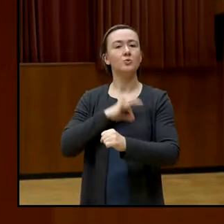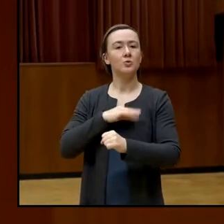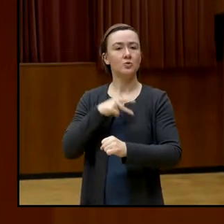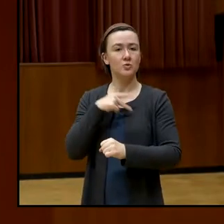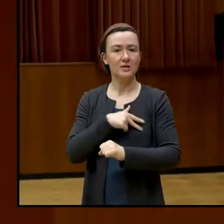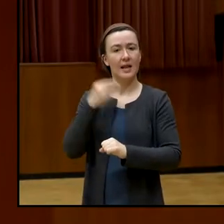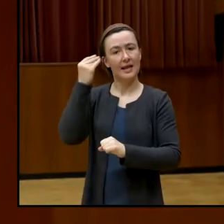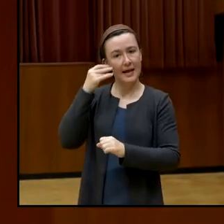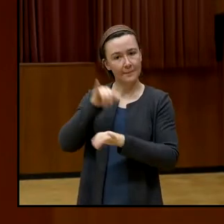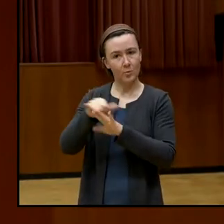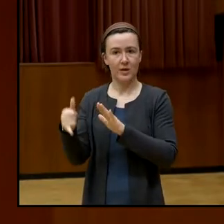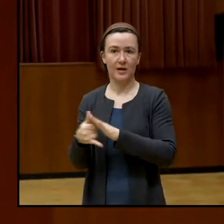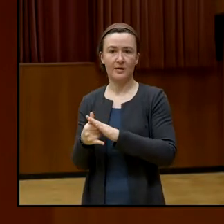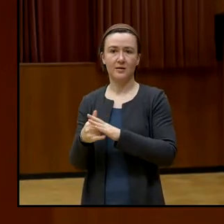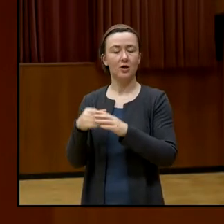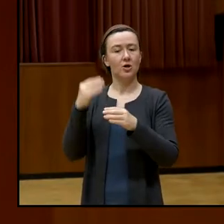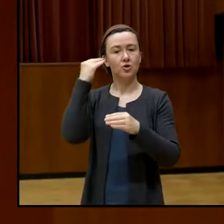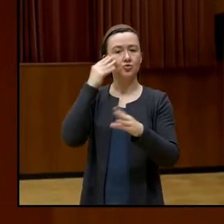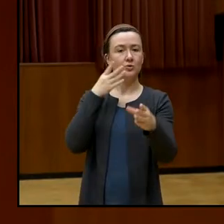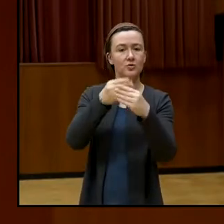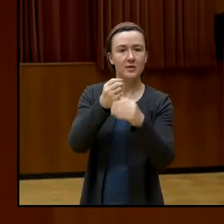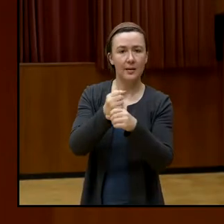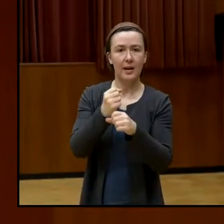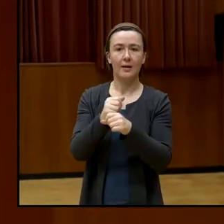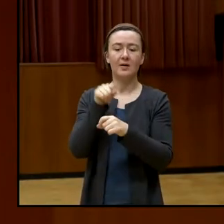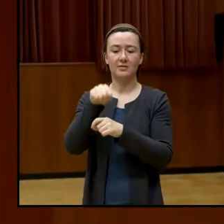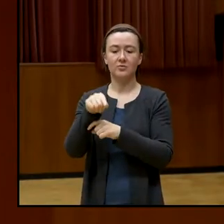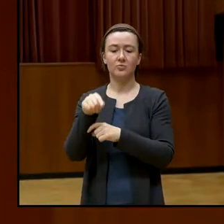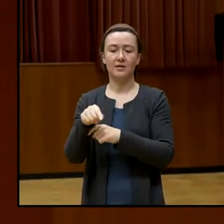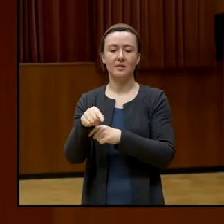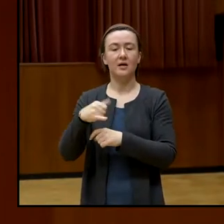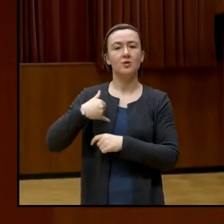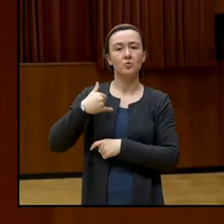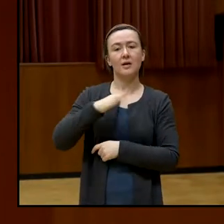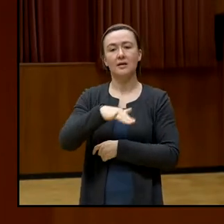arbeitet und wo sozial benachteiligte Jugendliche und Kinder